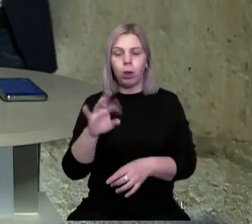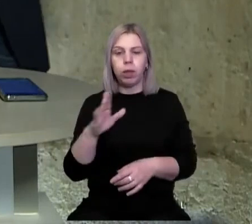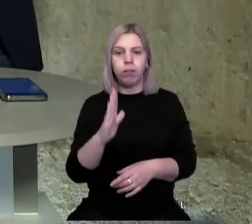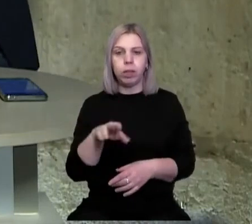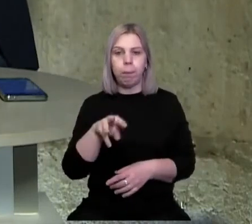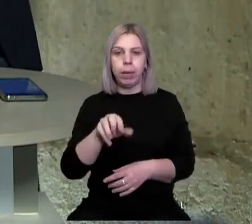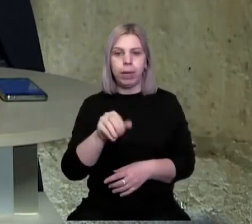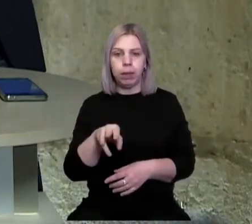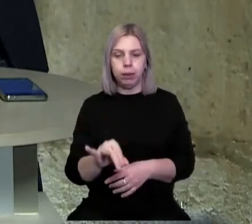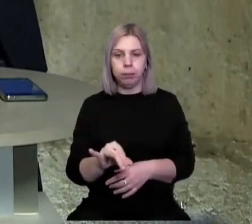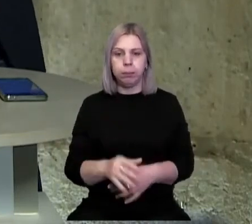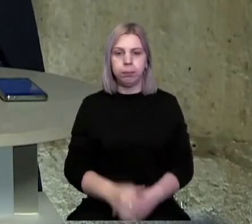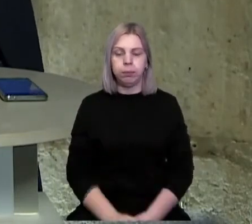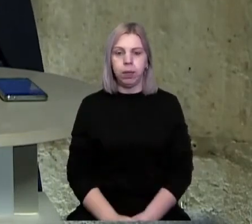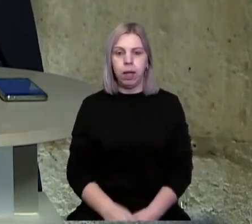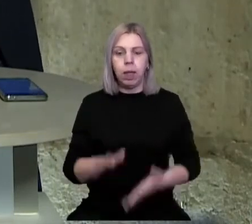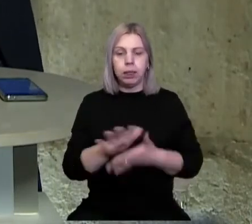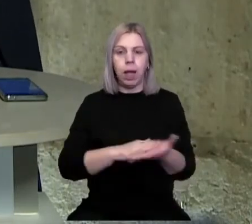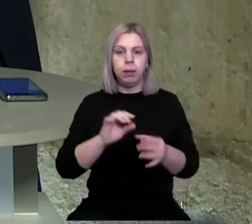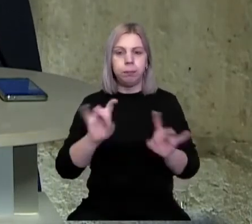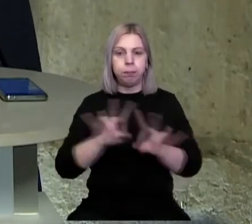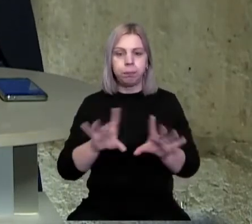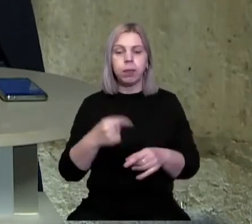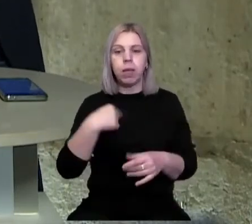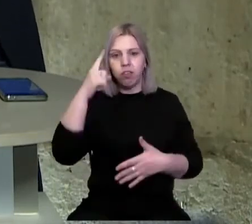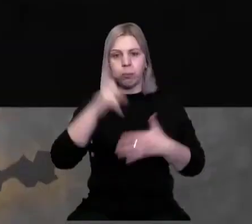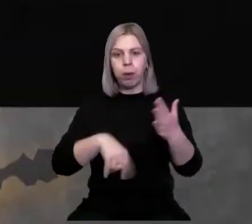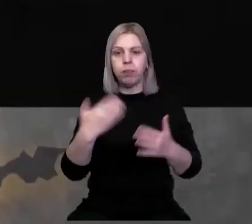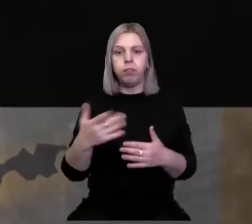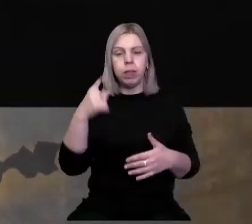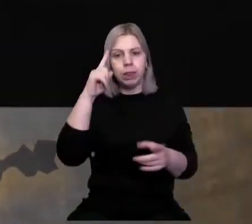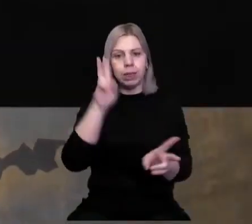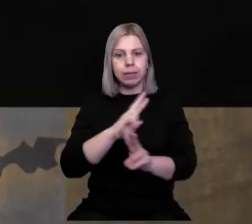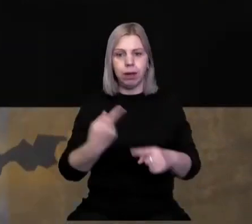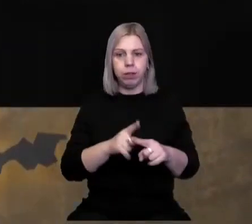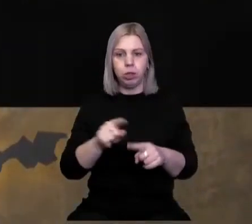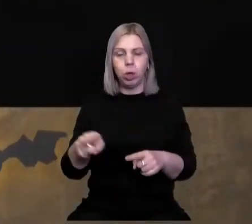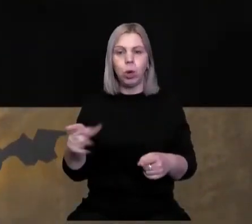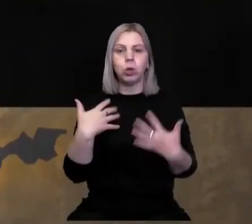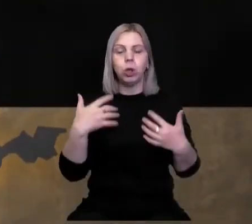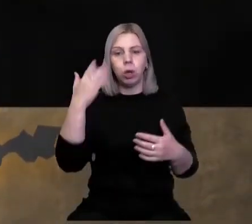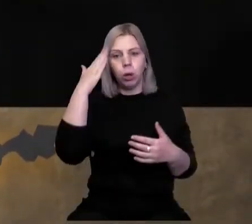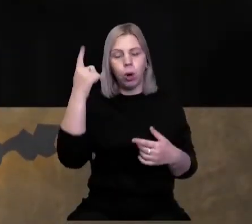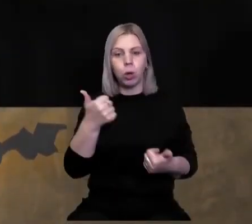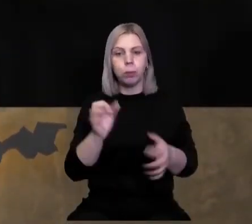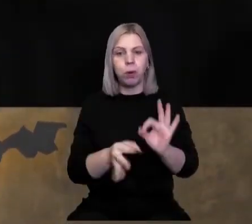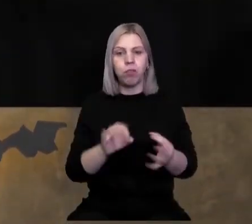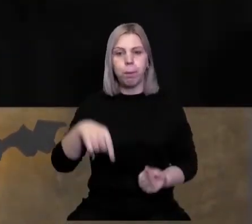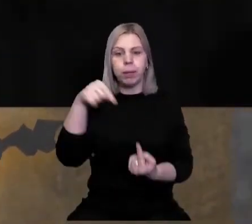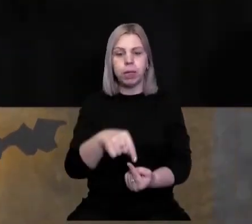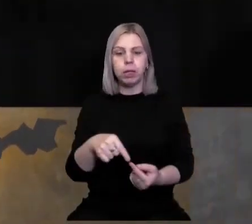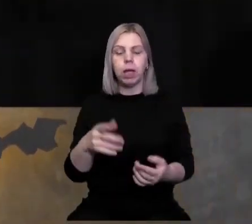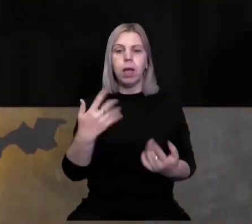Віктора Микити. Далі цитую, я впевнений, що він не усвідомлював цього. Його здоровий, глузд і справедливий підхід